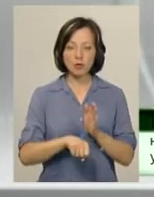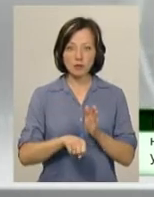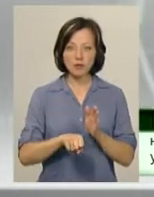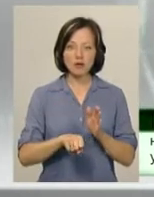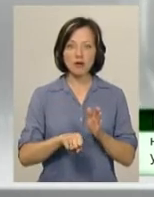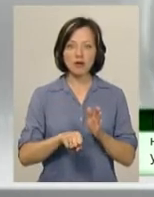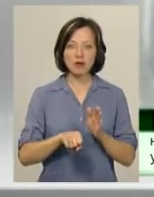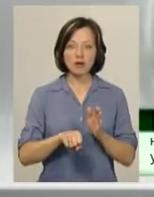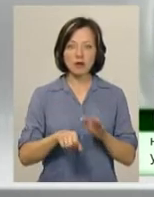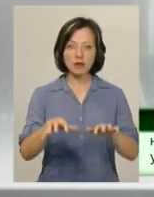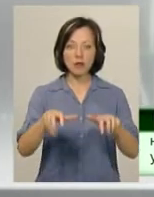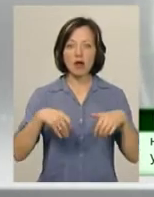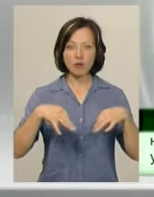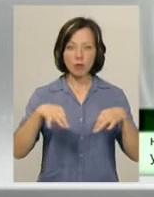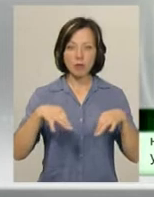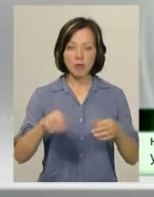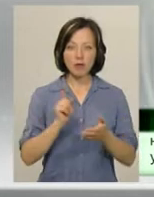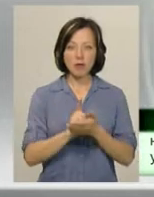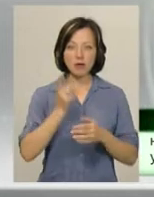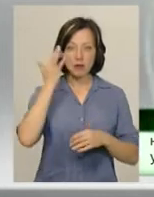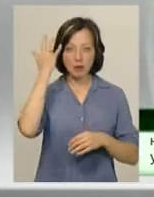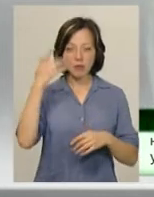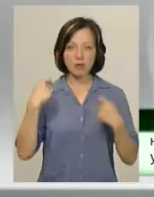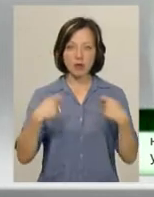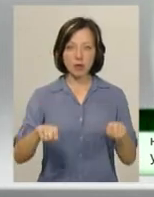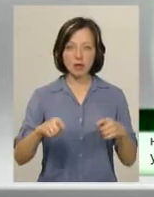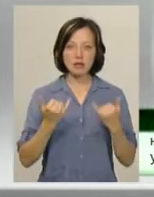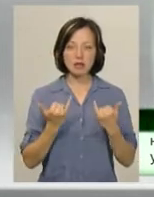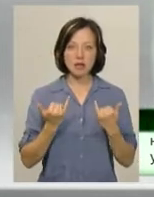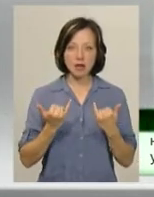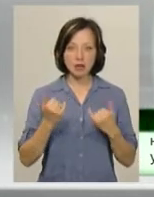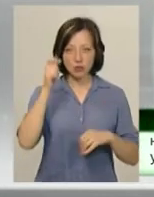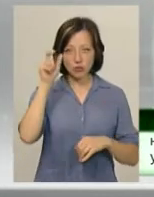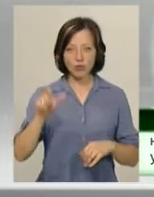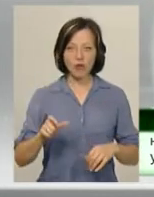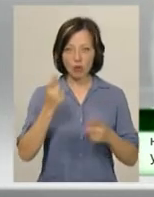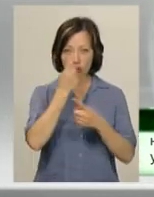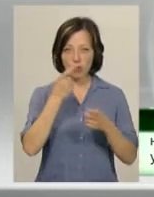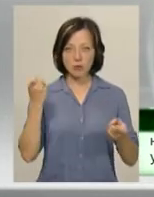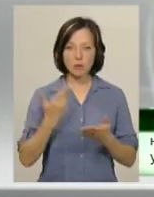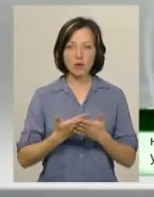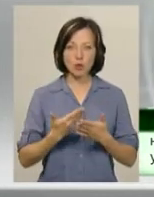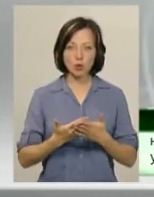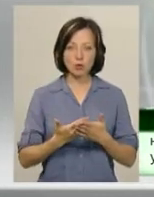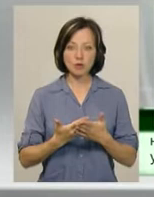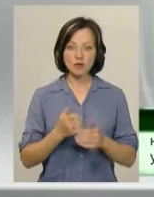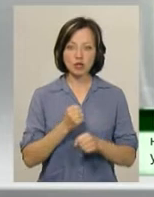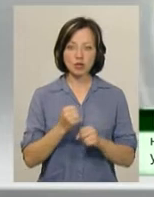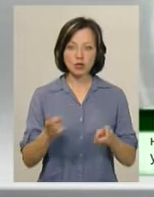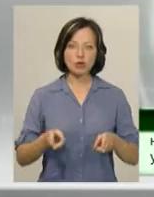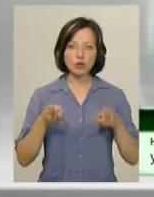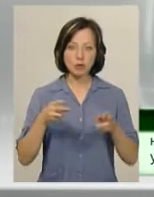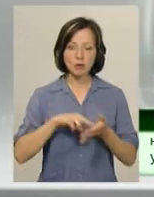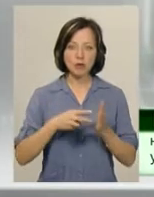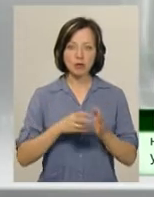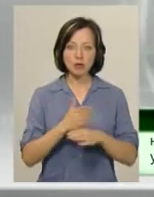Після цього заволодів автомобілем, який мав намір потім продати. Наразі чоловік оголошено про підозру. У вченні злочинно